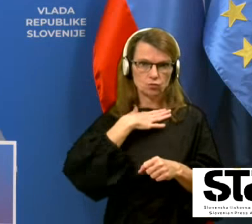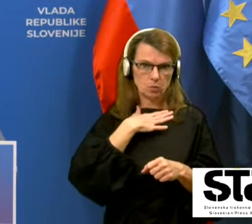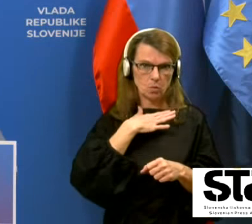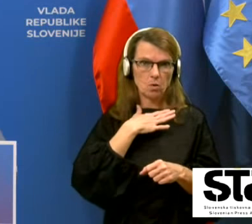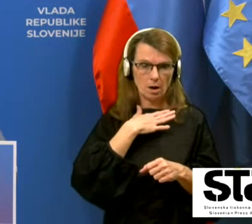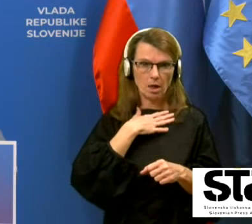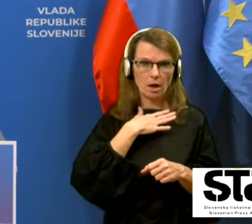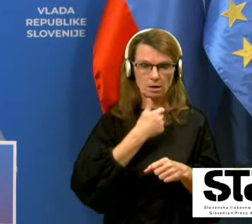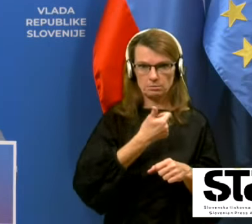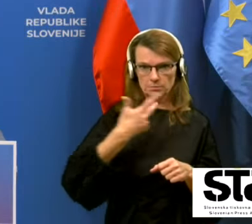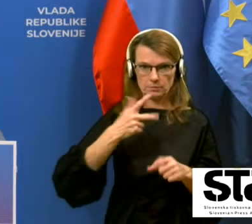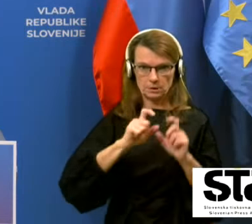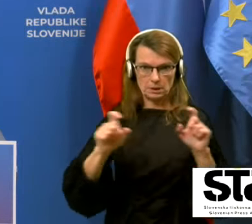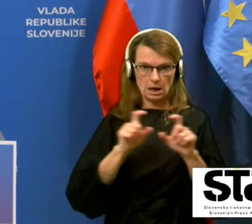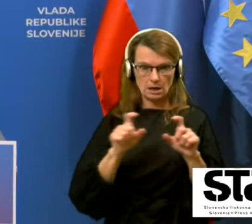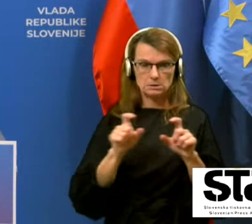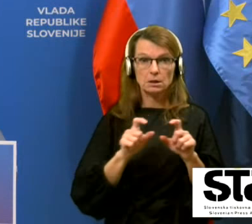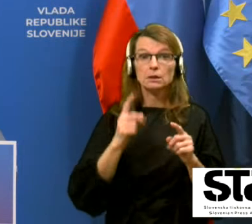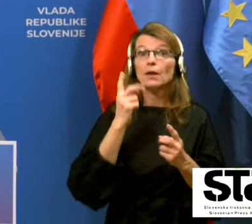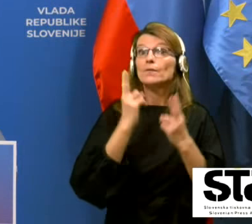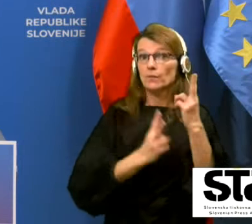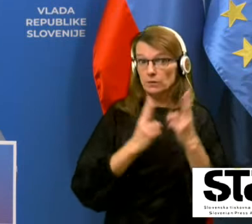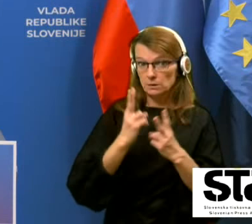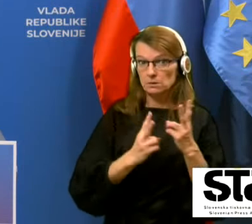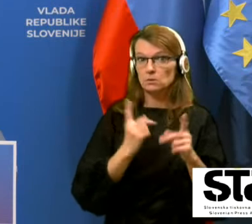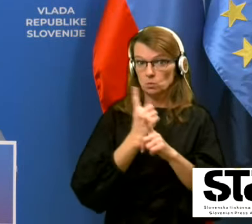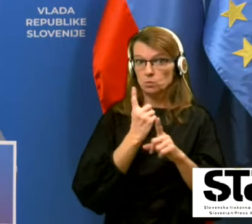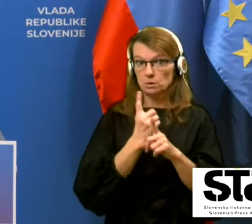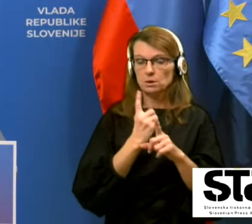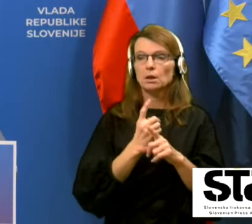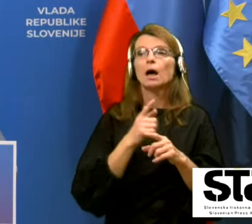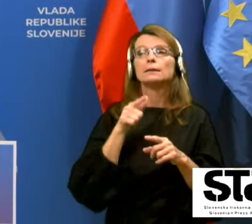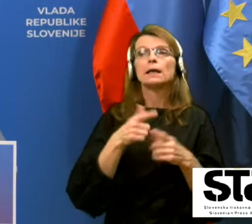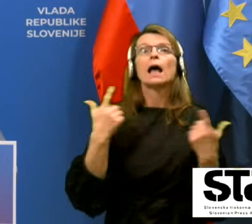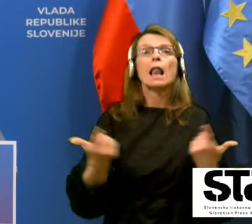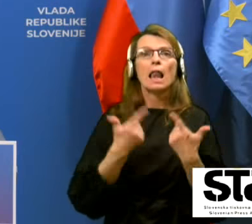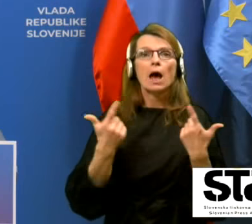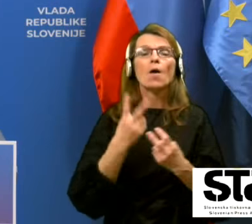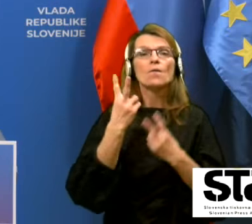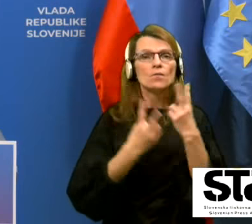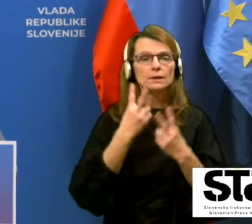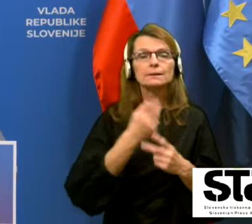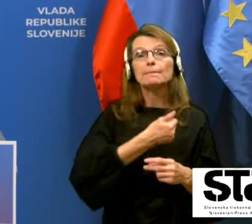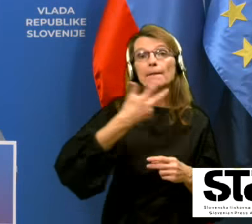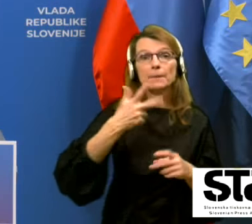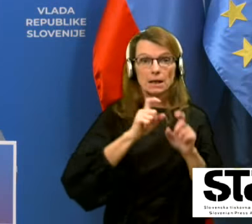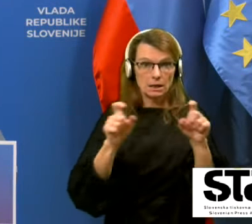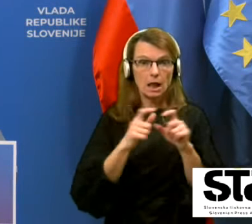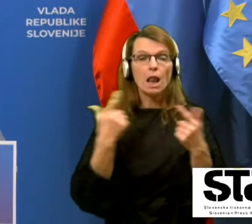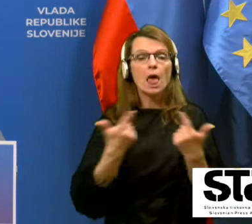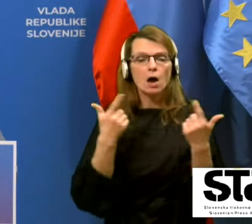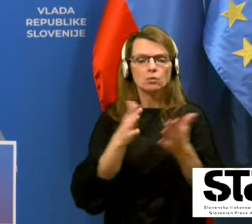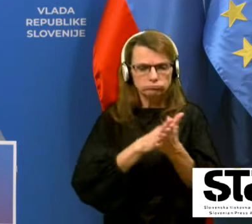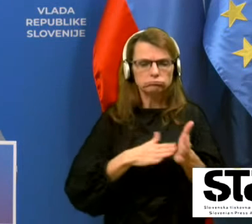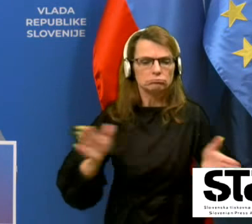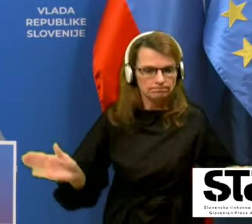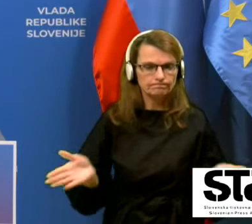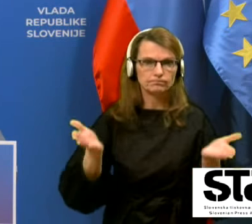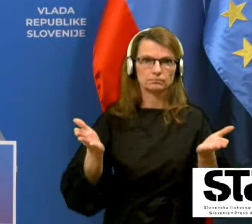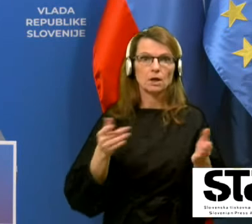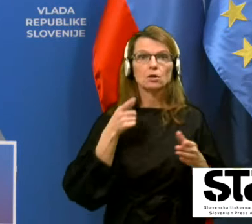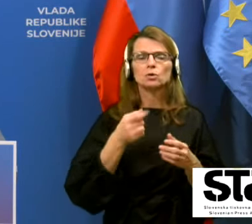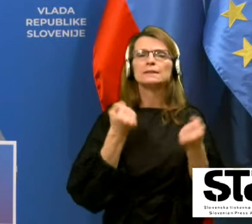prva trijada in v vrcih, za to, da bi se vrci in prva trijada lahko aktivirala. To je